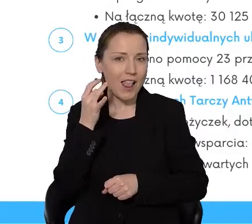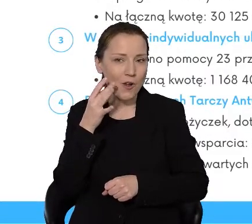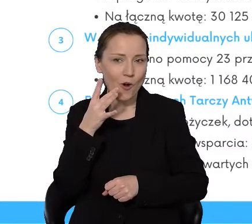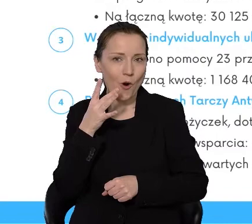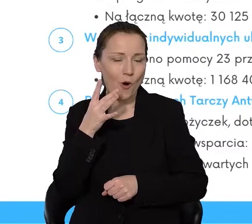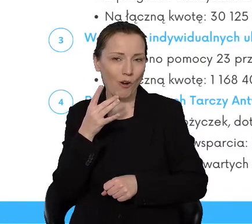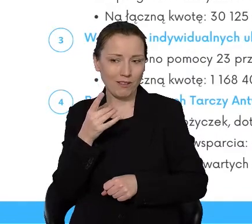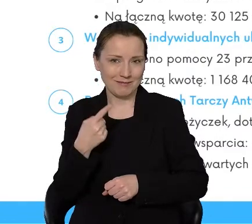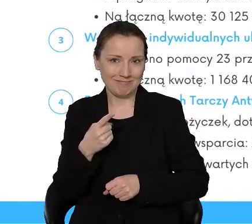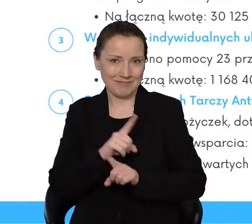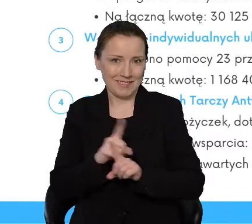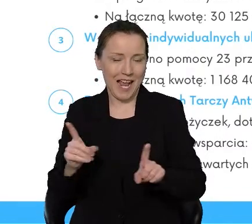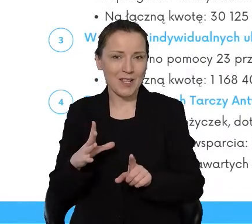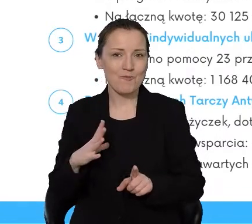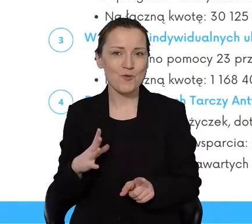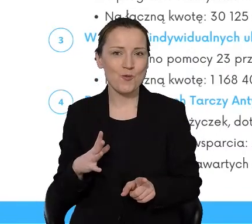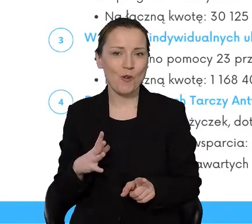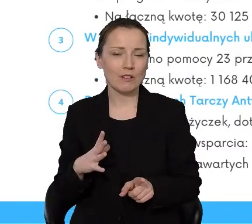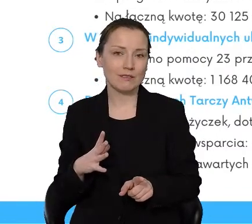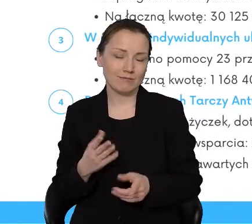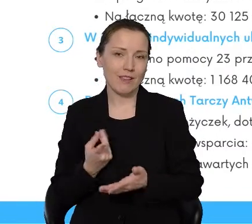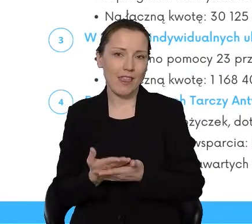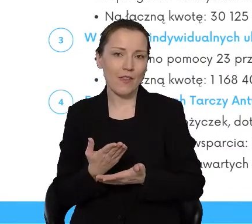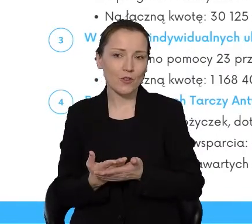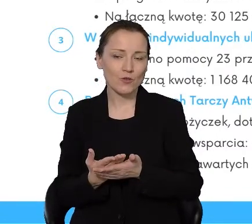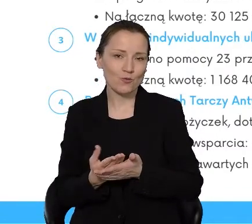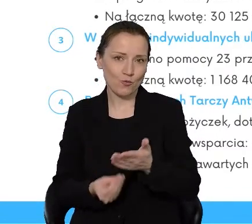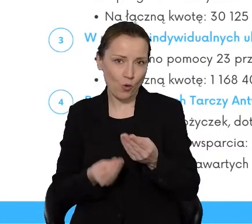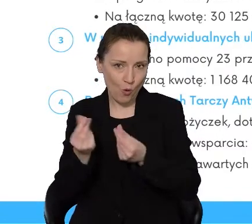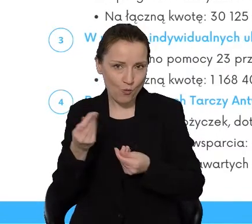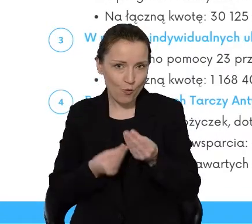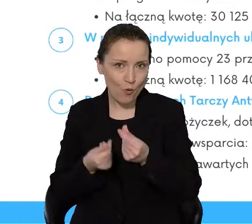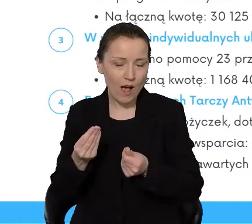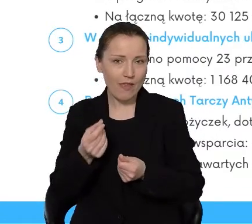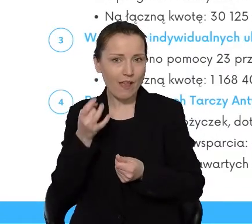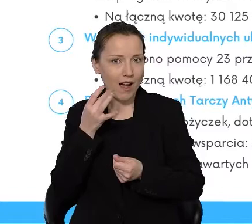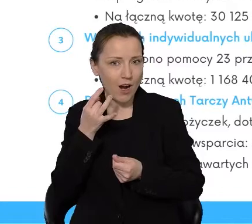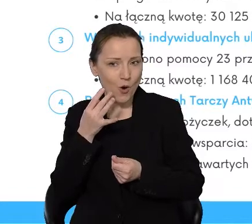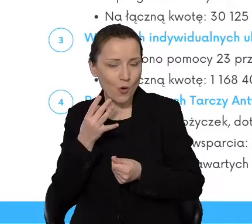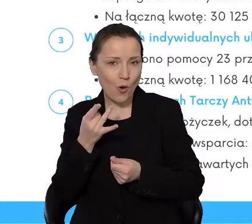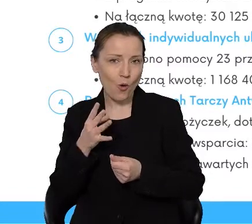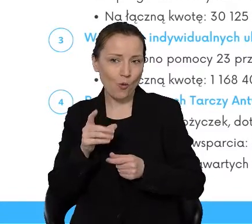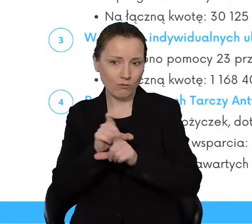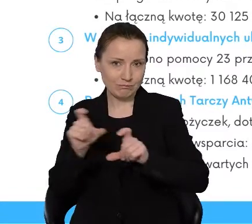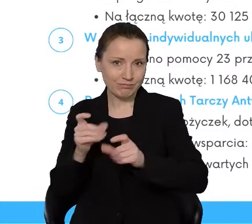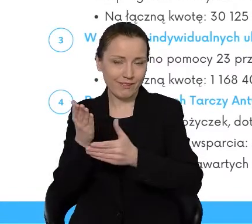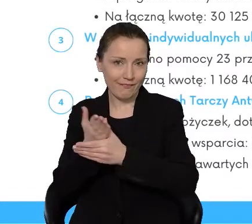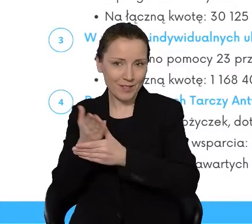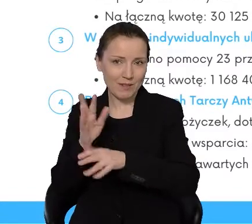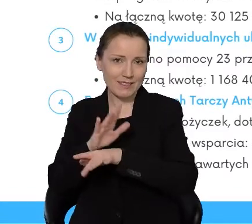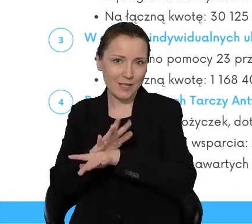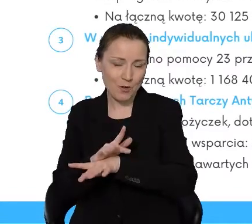także zwalnialiśmy z opłat za tą tak zwaną koncesję na sprzedaż alkohol, napojów alkoholowych.